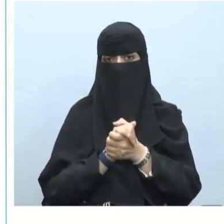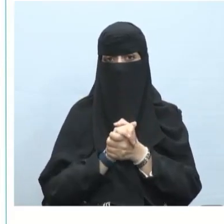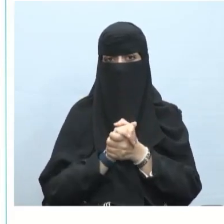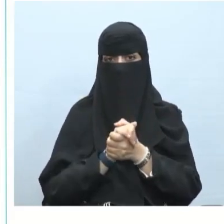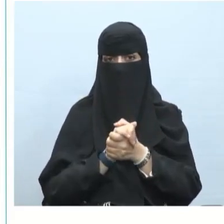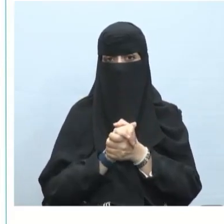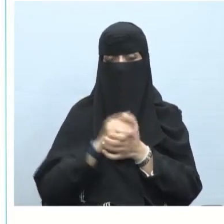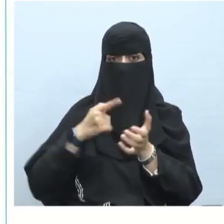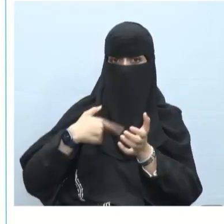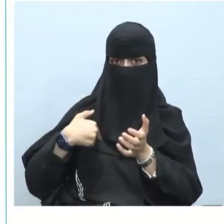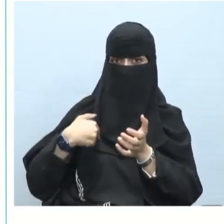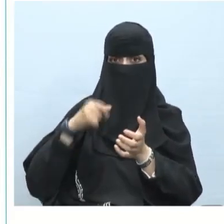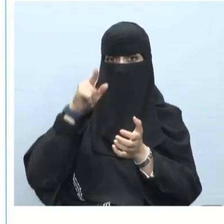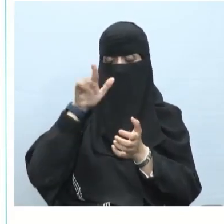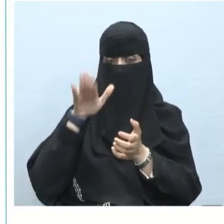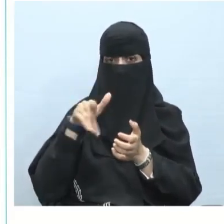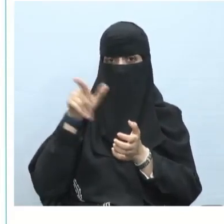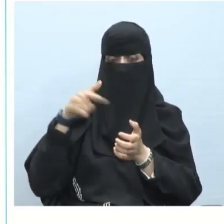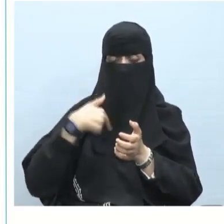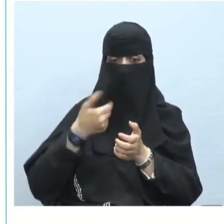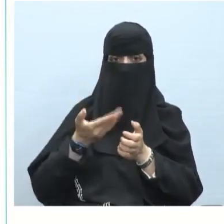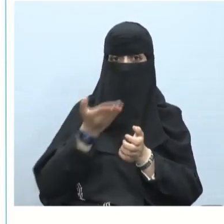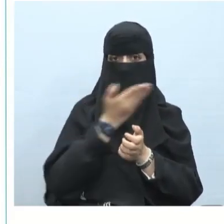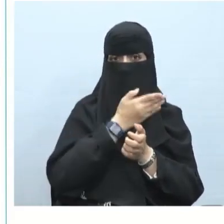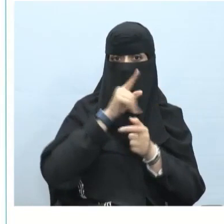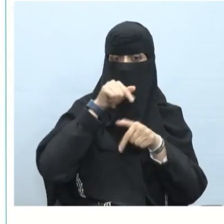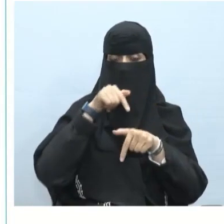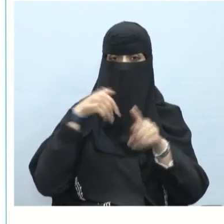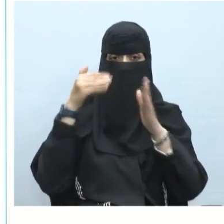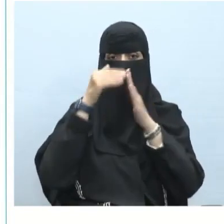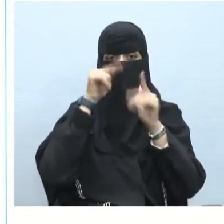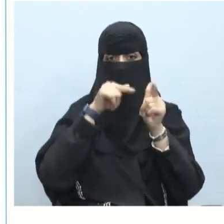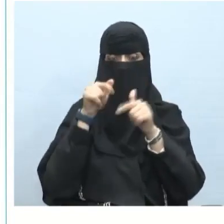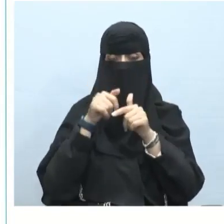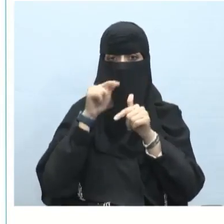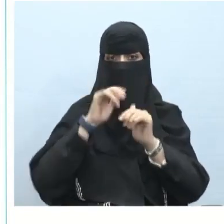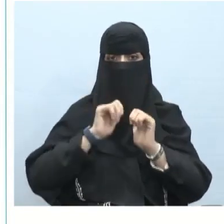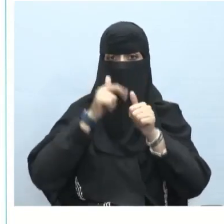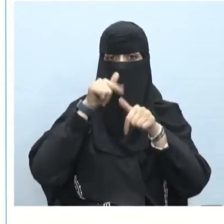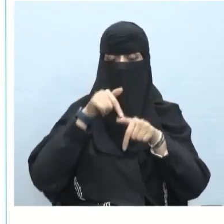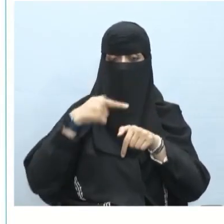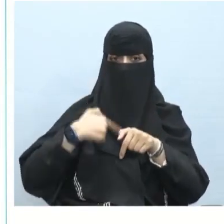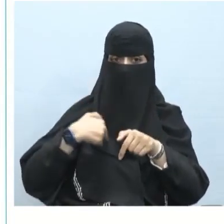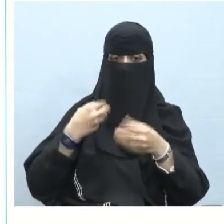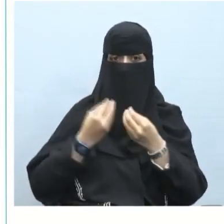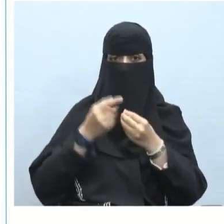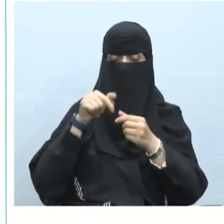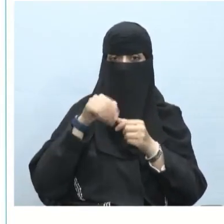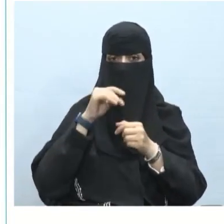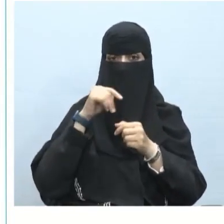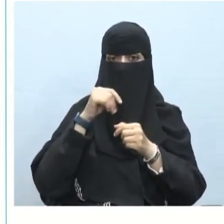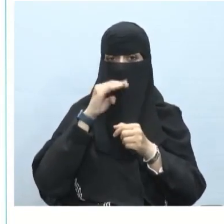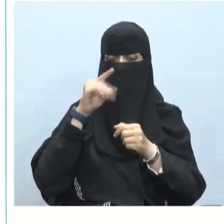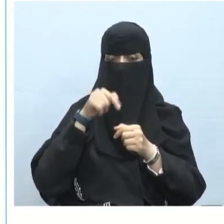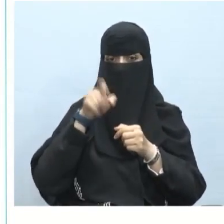اسما لذلك المعطوف عليه حتى تكون اسما وخبرا لهذه الجملة